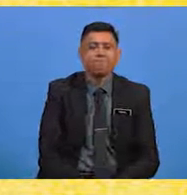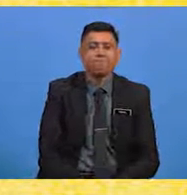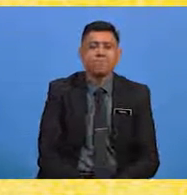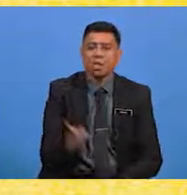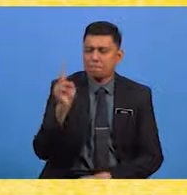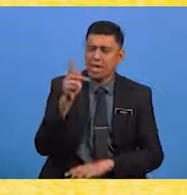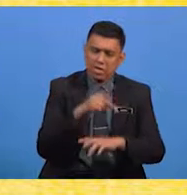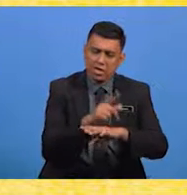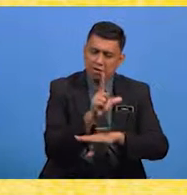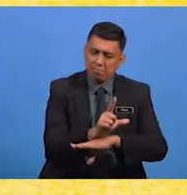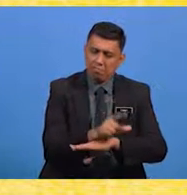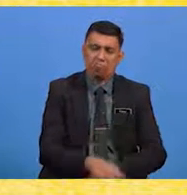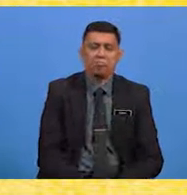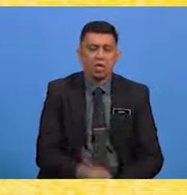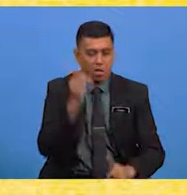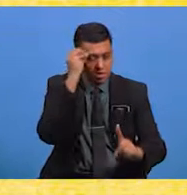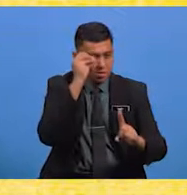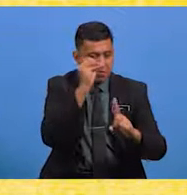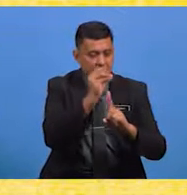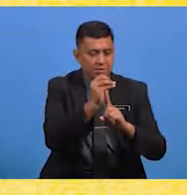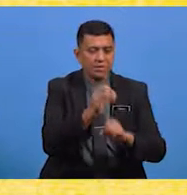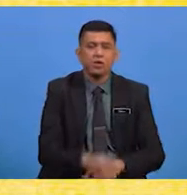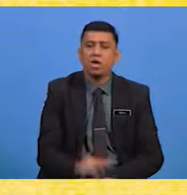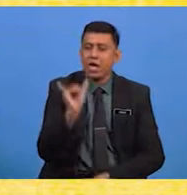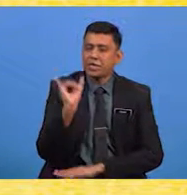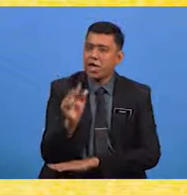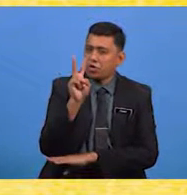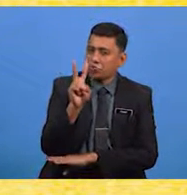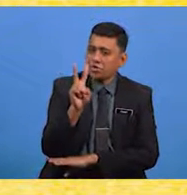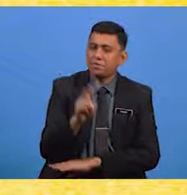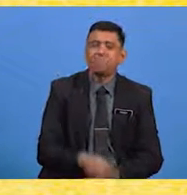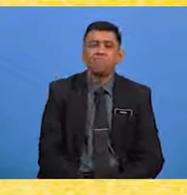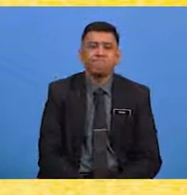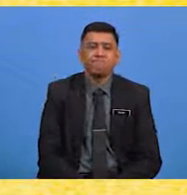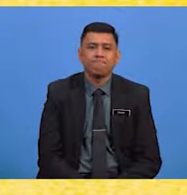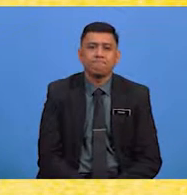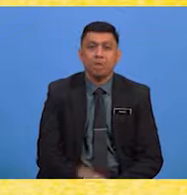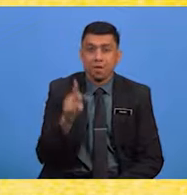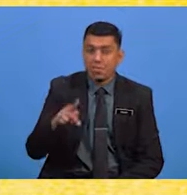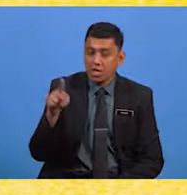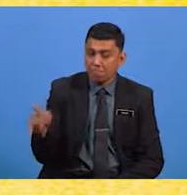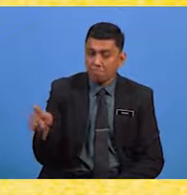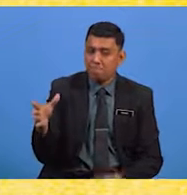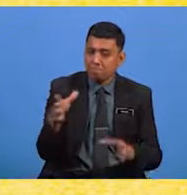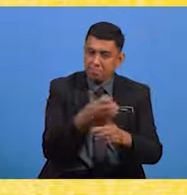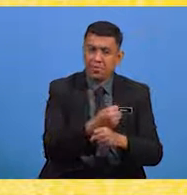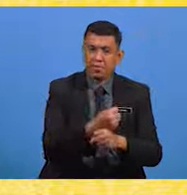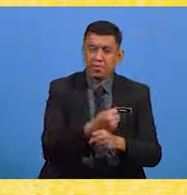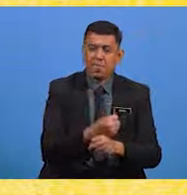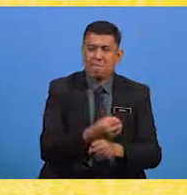Manakala objektif kita yang kedua pula ialah Pelajar dapat